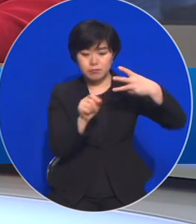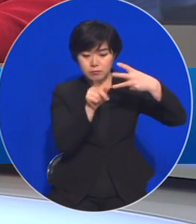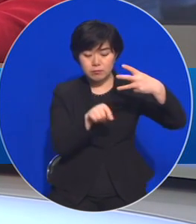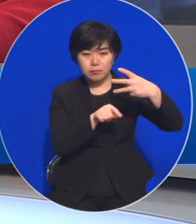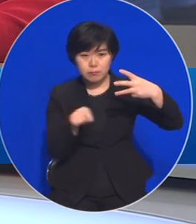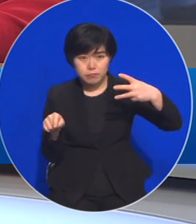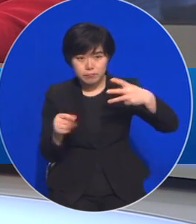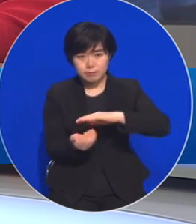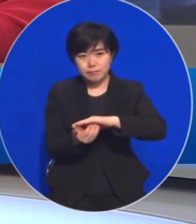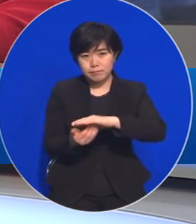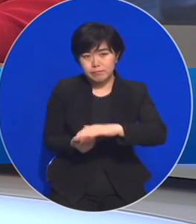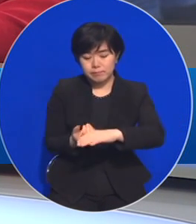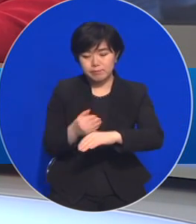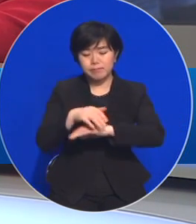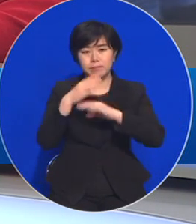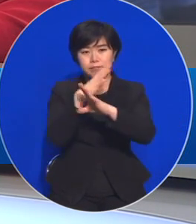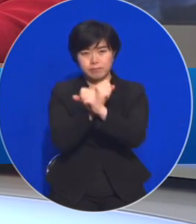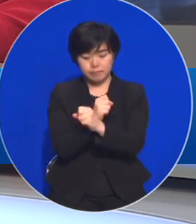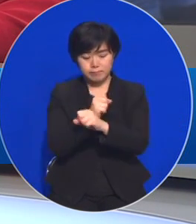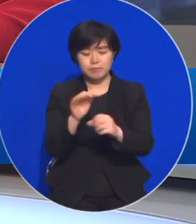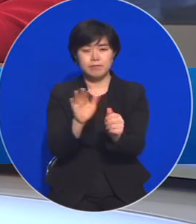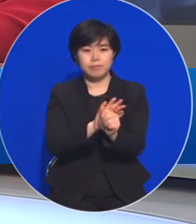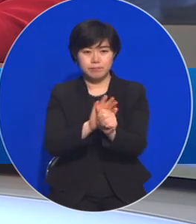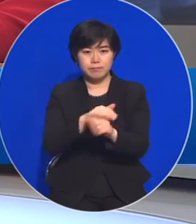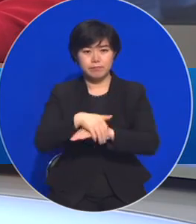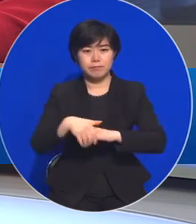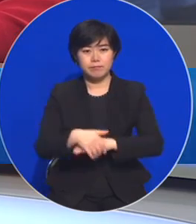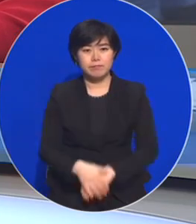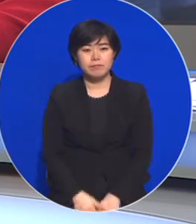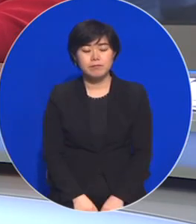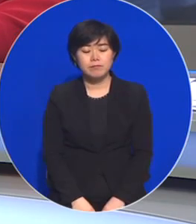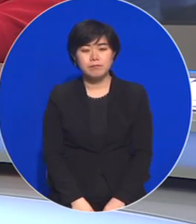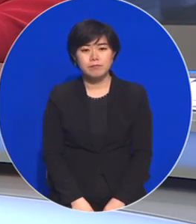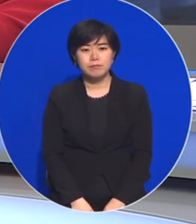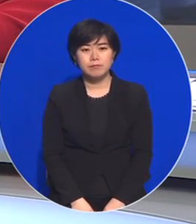사전 예약 서비스를 운영할 계획입니다. 최효진 기자입니다.